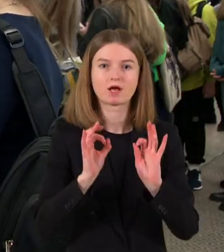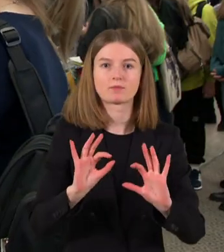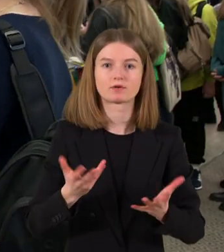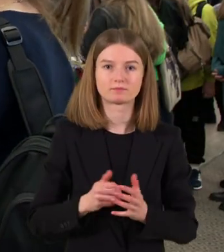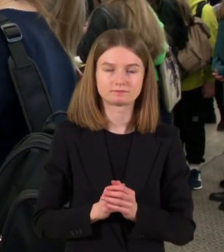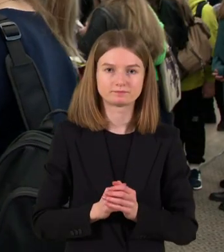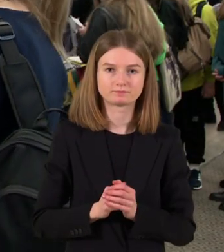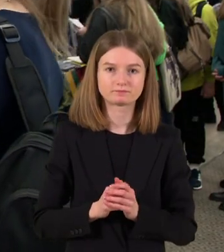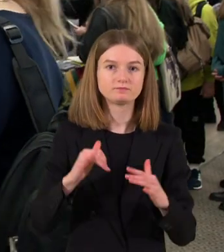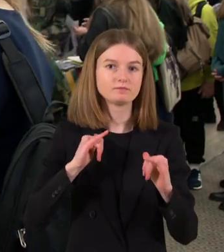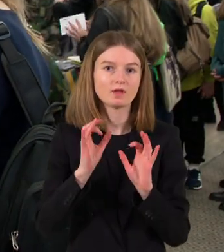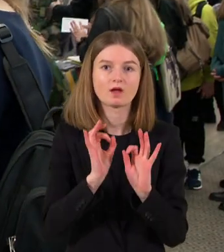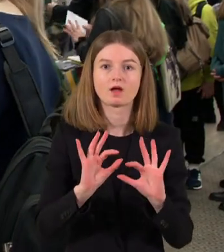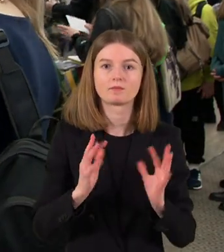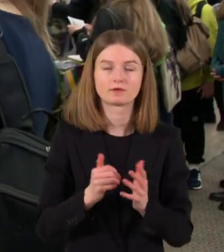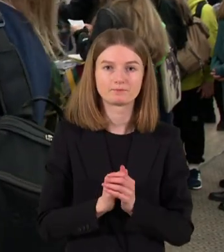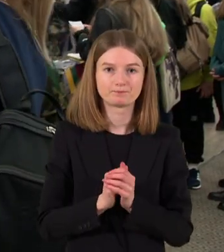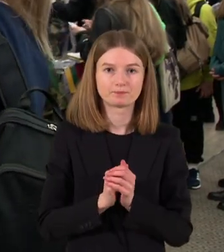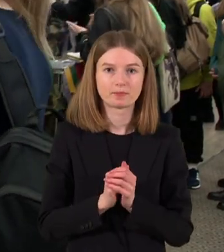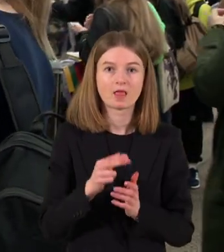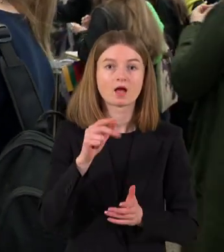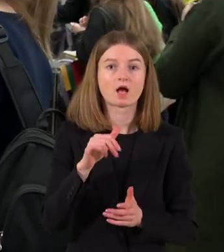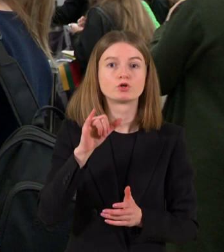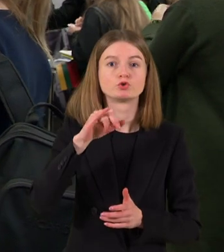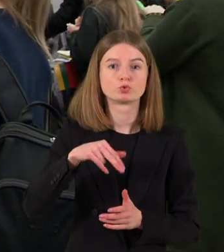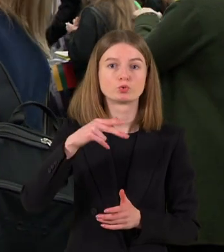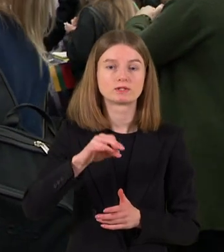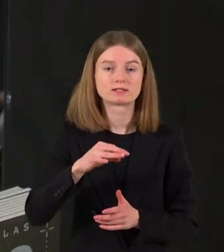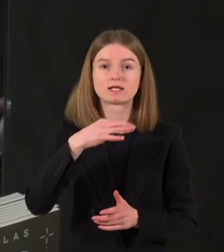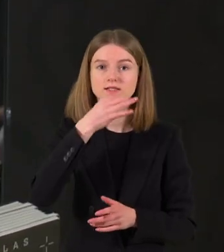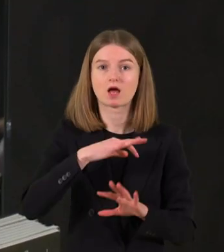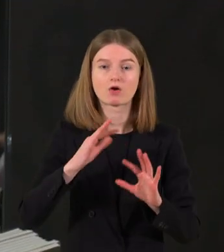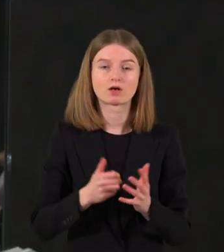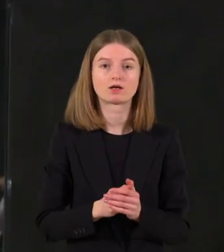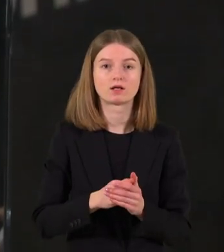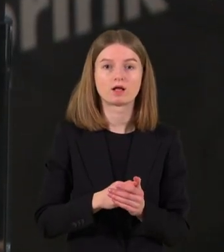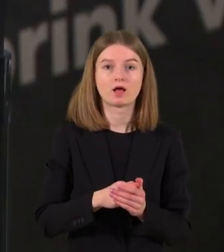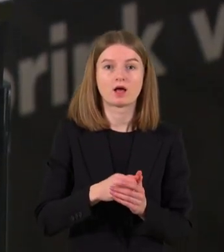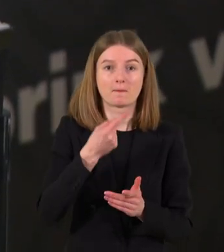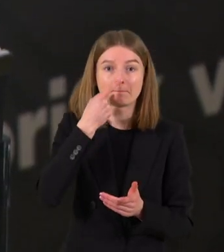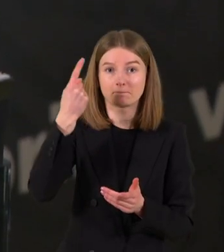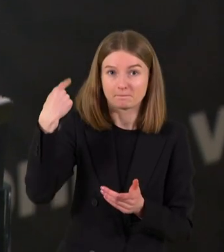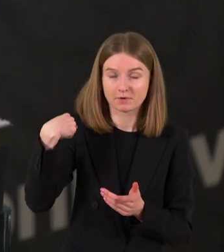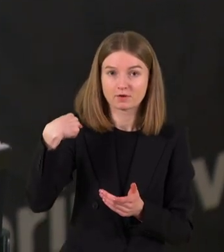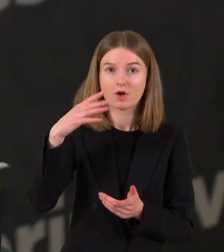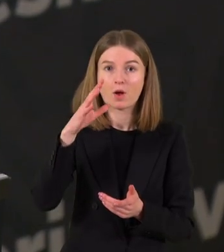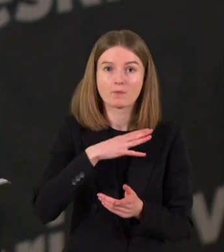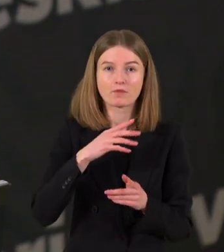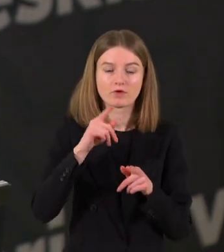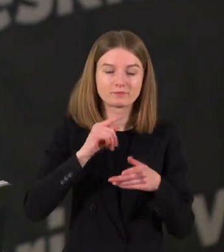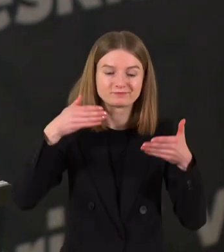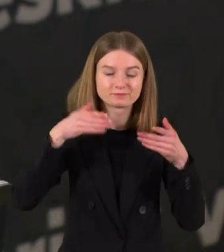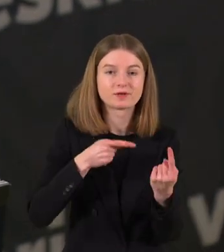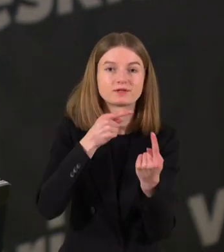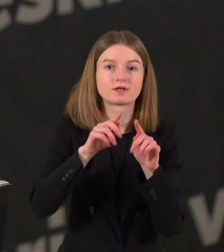Nacionalinio saugumo ir gynybos komiteto pirmininkas Laurinas Kaščiūnas akcentuoja, kad praėję metai buvo Šaulių sąjungos stiprinimo metai.